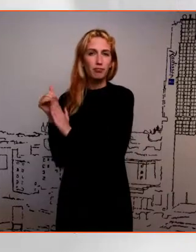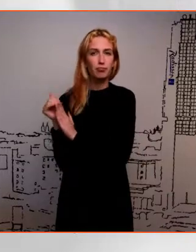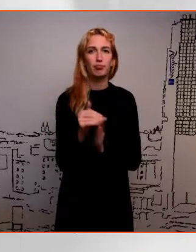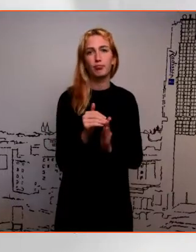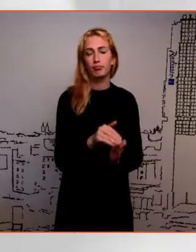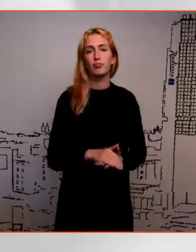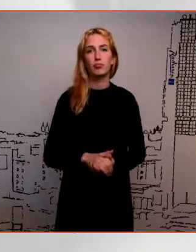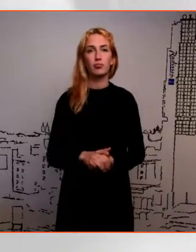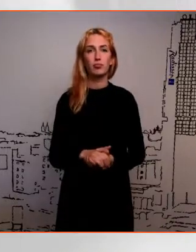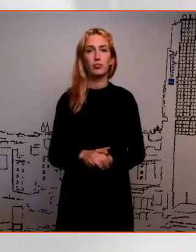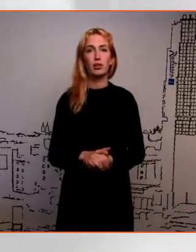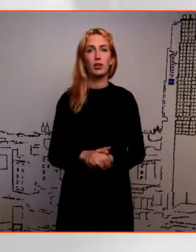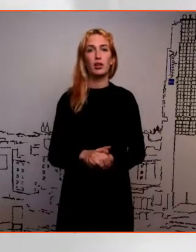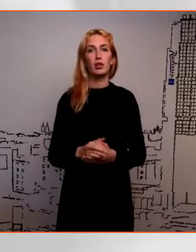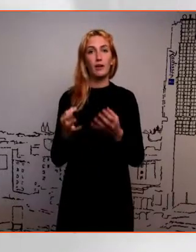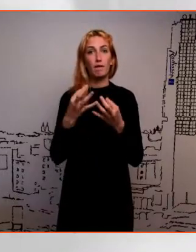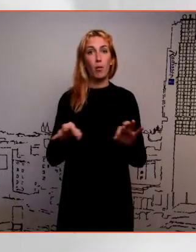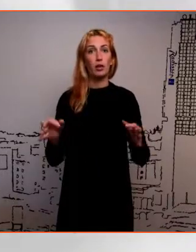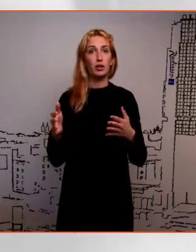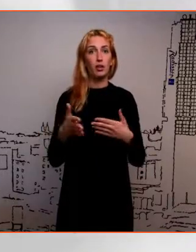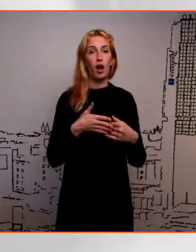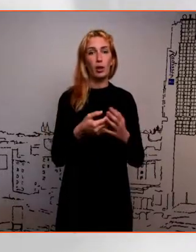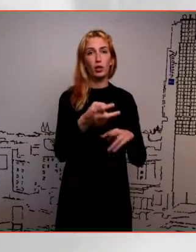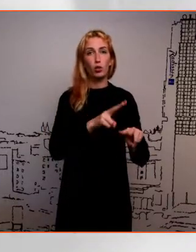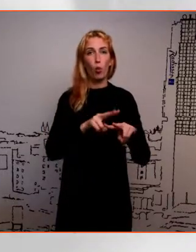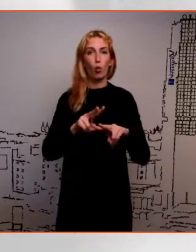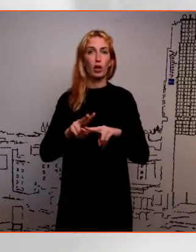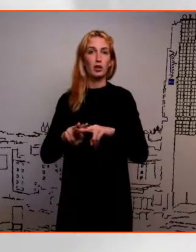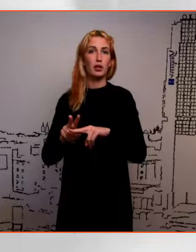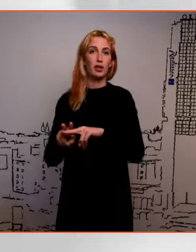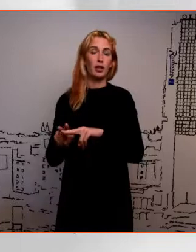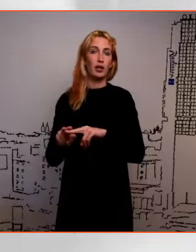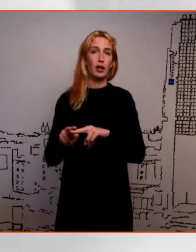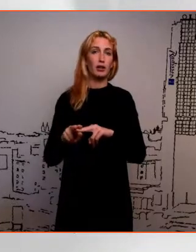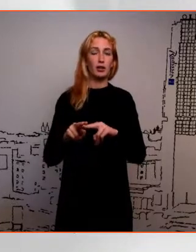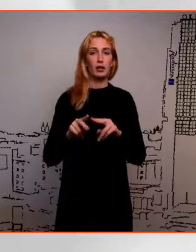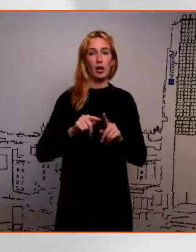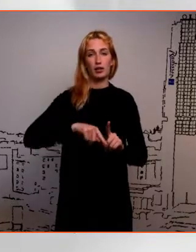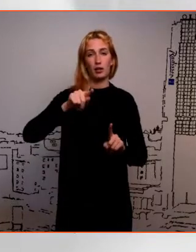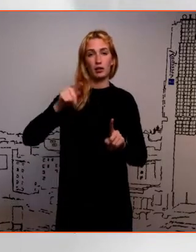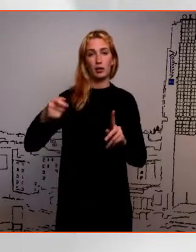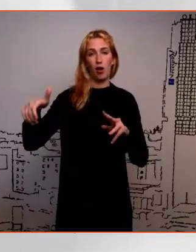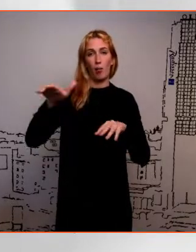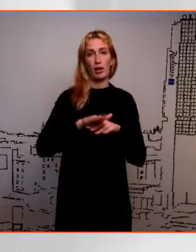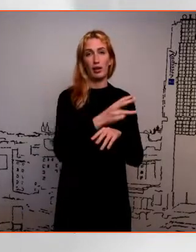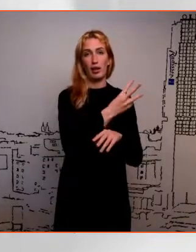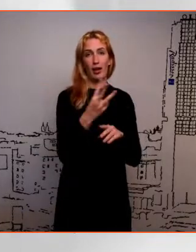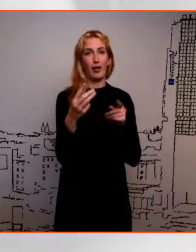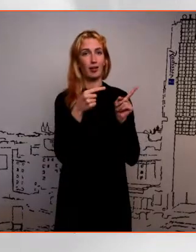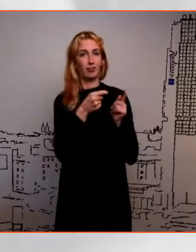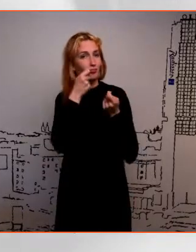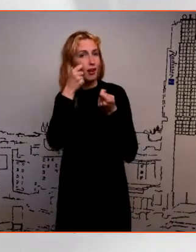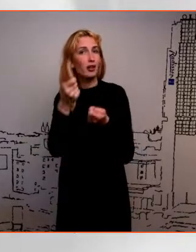siin vabade ameti kohtade selline määr statistika ameti lehel ka näitab, viitab